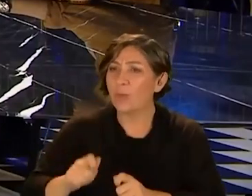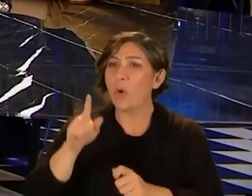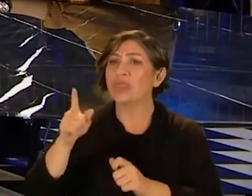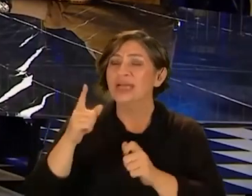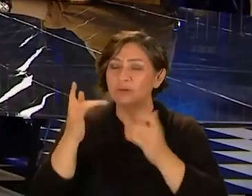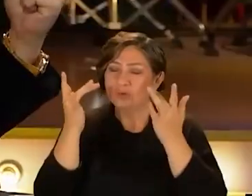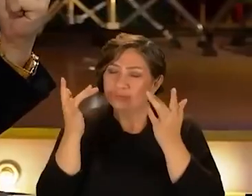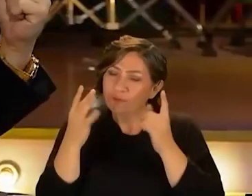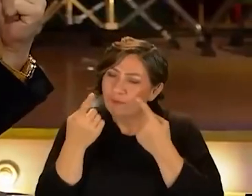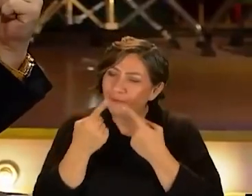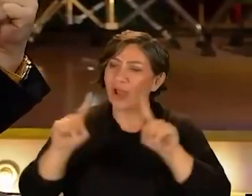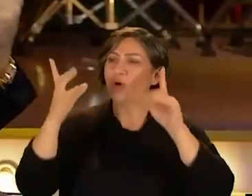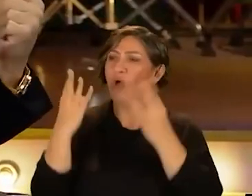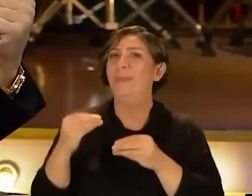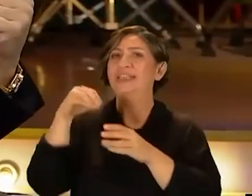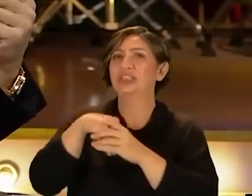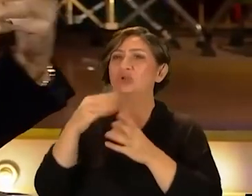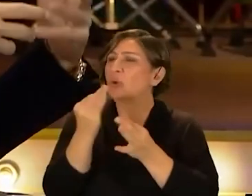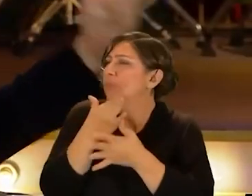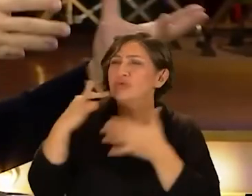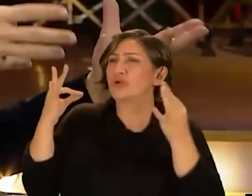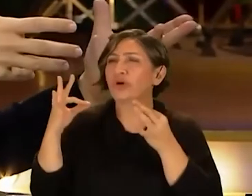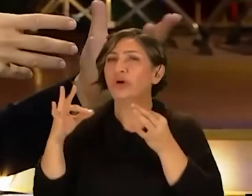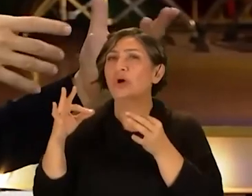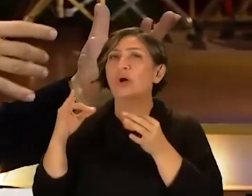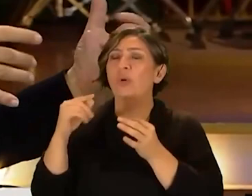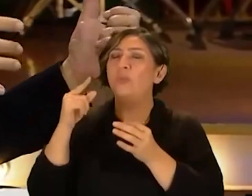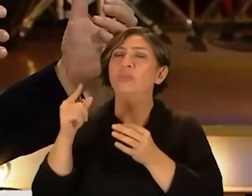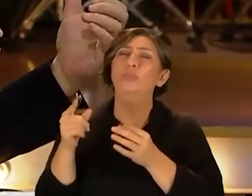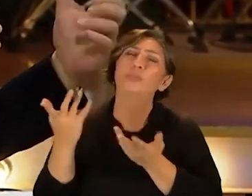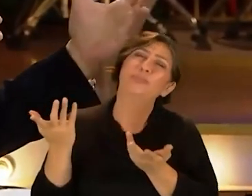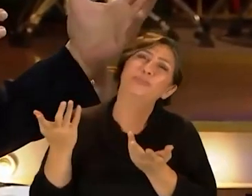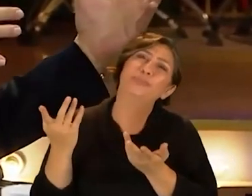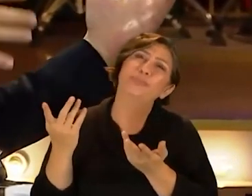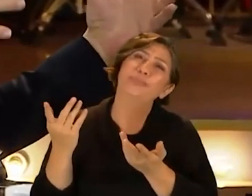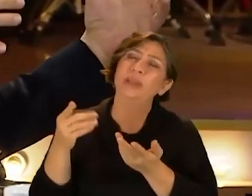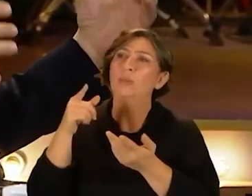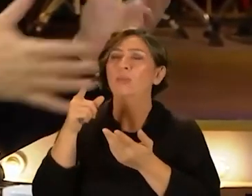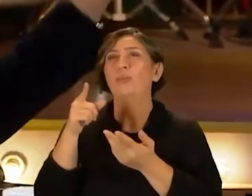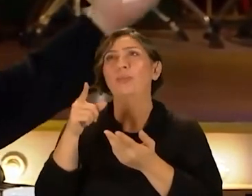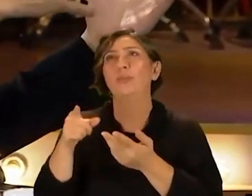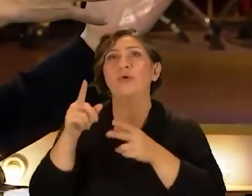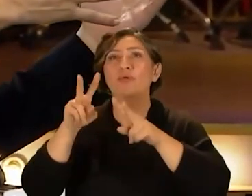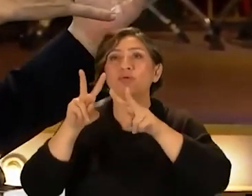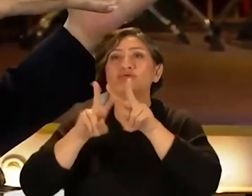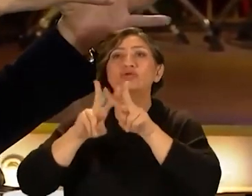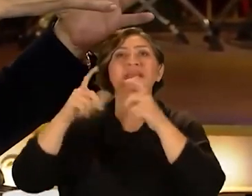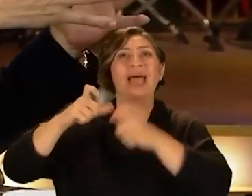Onunla çağdaş olmaktan dolayı çok mutlu Yani bu işte Diyelim ki